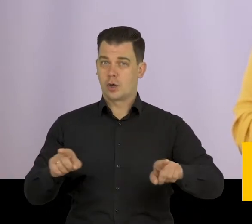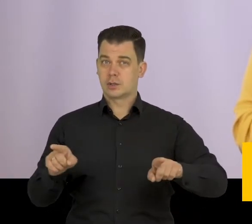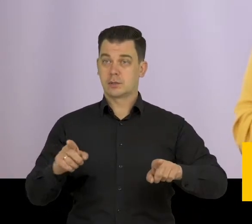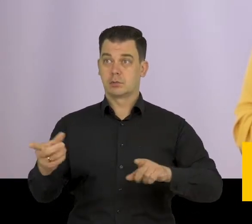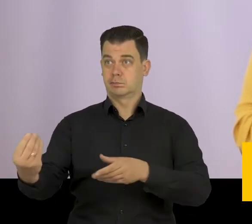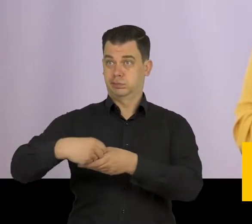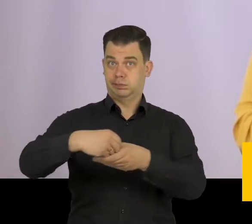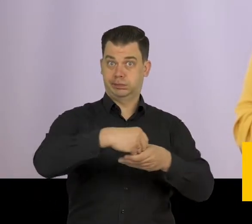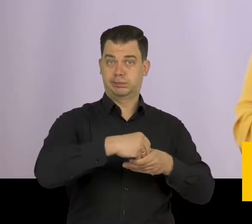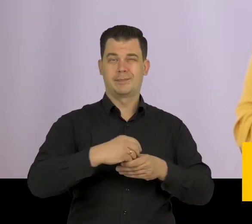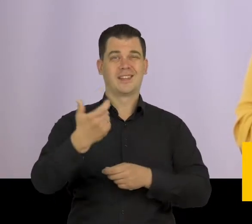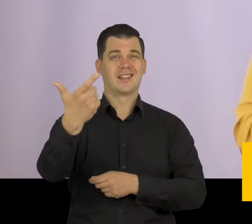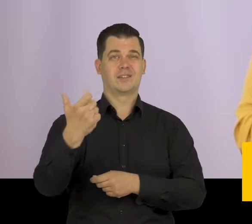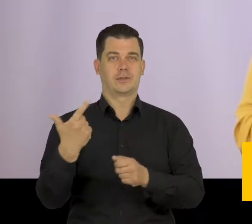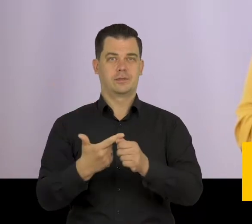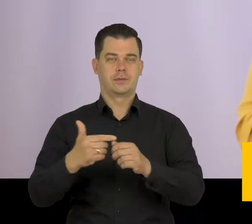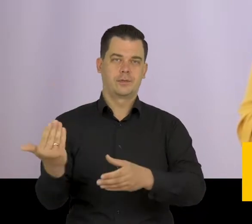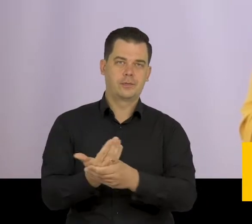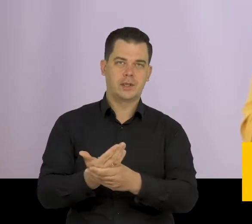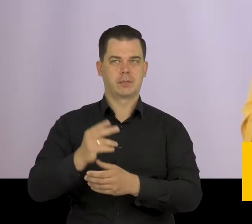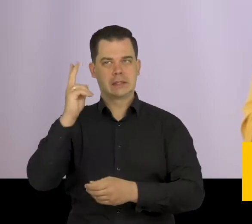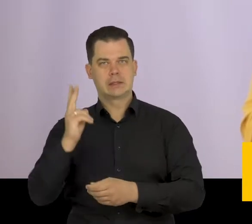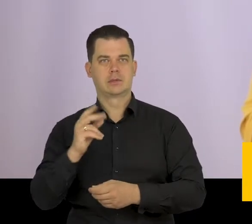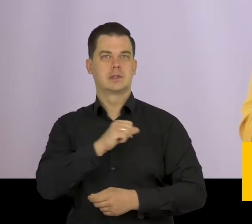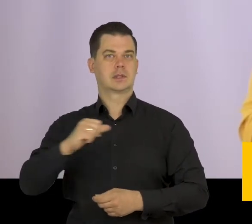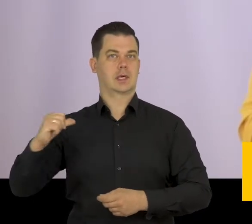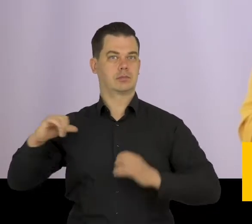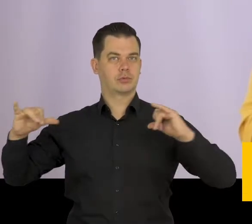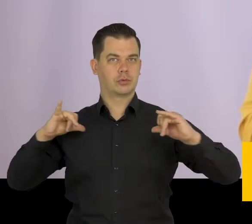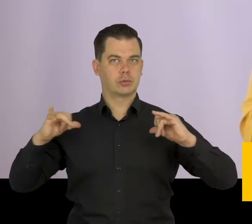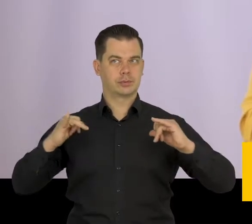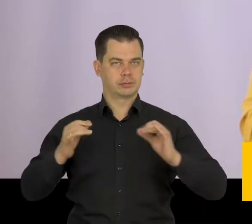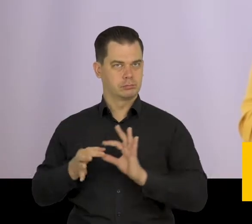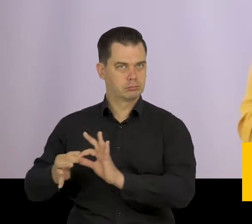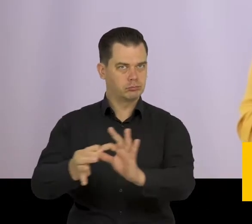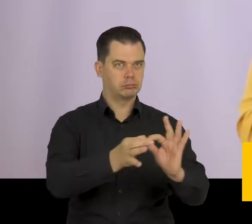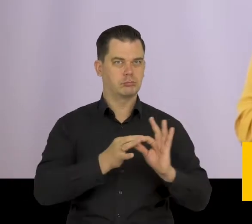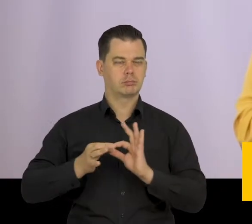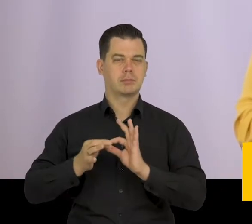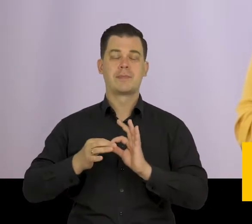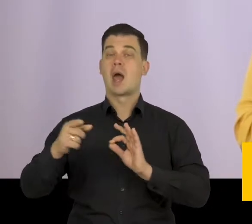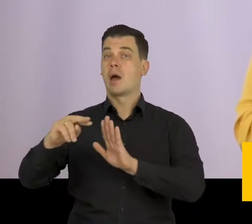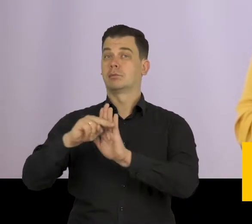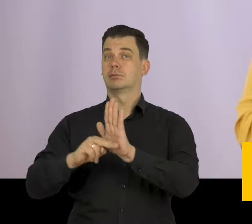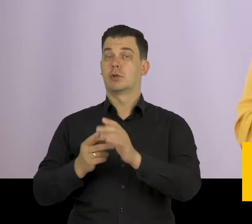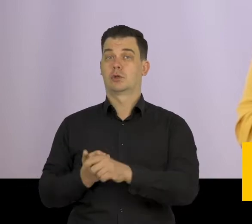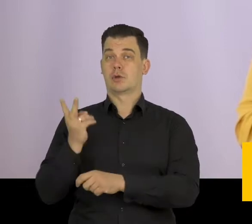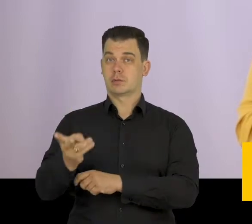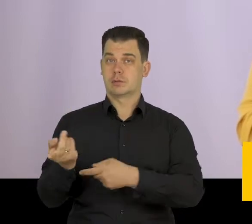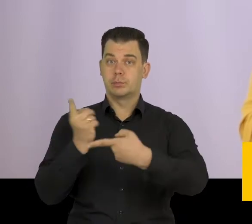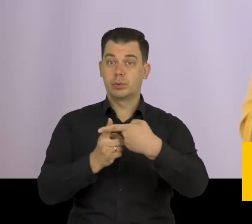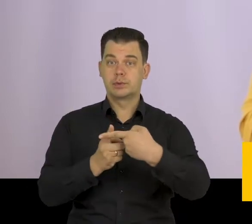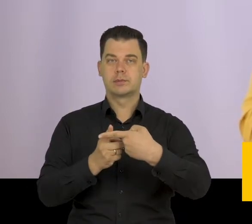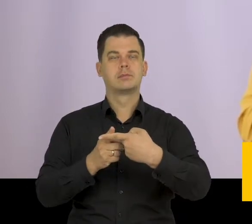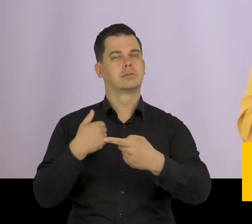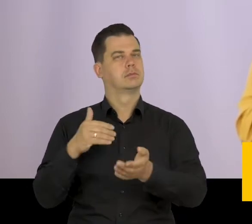której przystąpiło już ponad 220 firm, instytucji i samorządów. W programie Dostępność Plus dbamy o to,